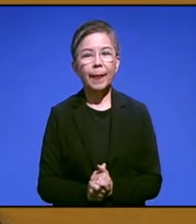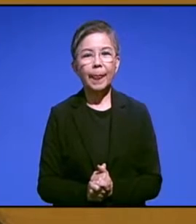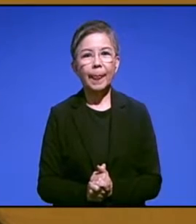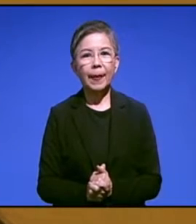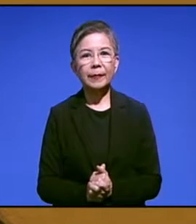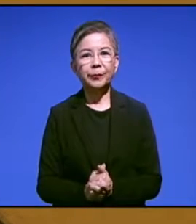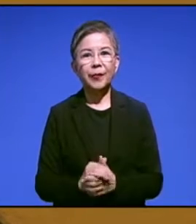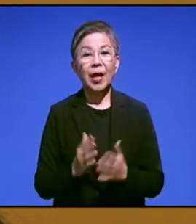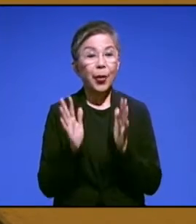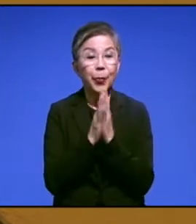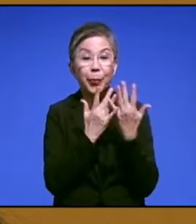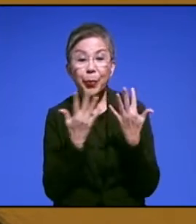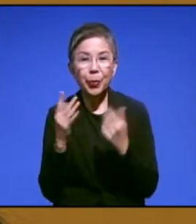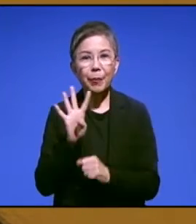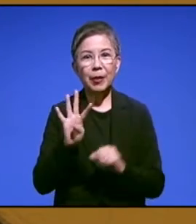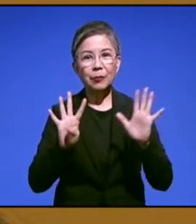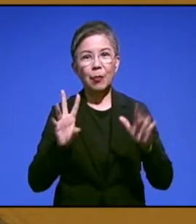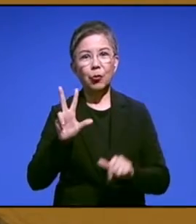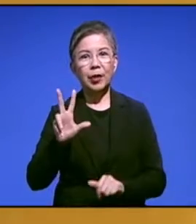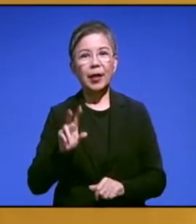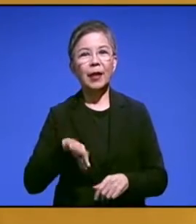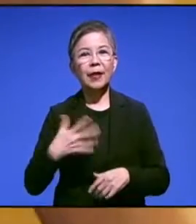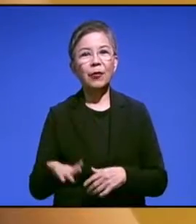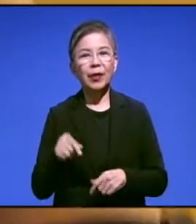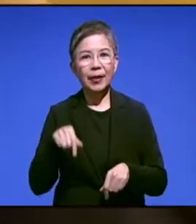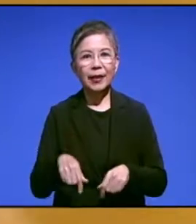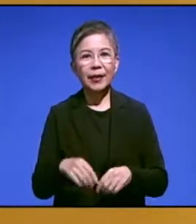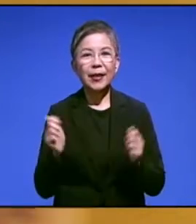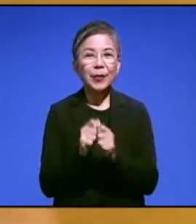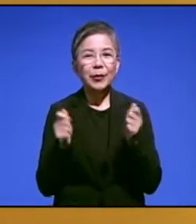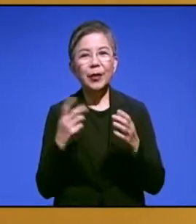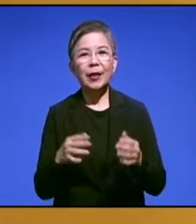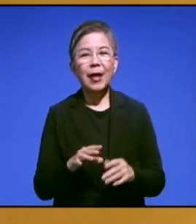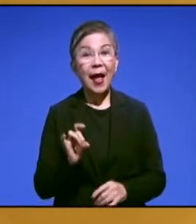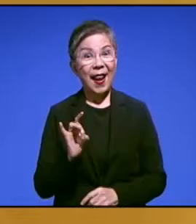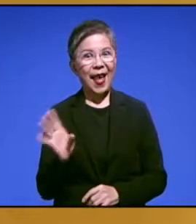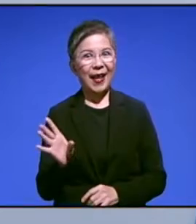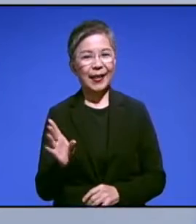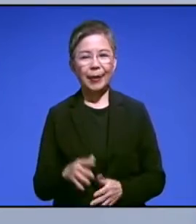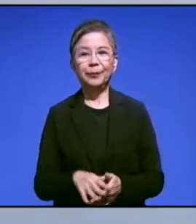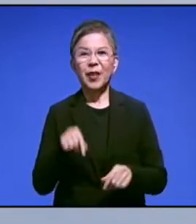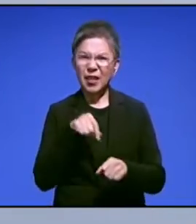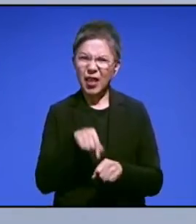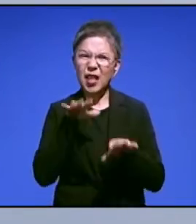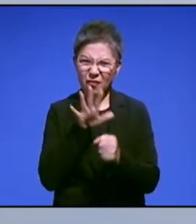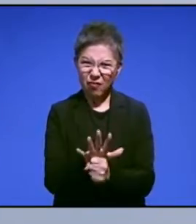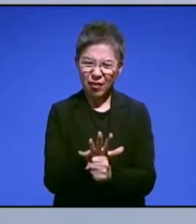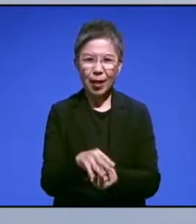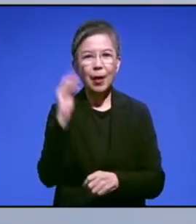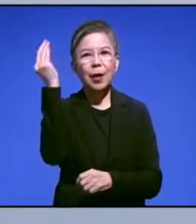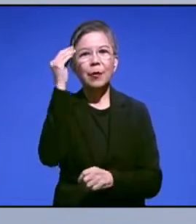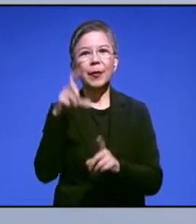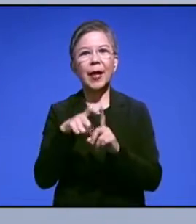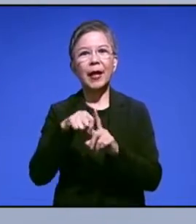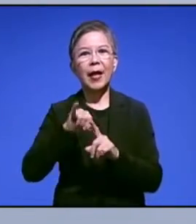Hari jadi Jakarta yang ke-493 tahun ini dirayakan secara berbeda. Di tengah pandemi COVID-19, pemerintah